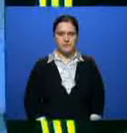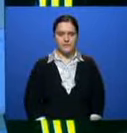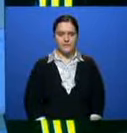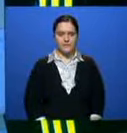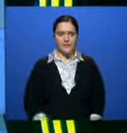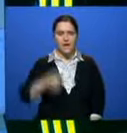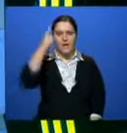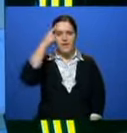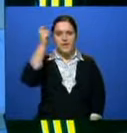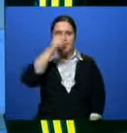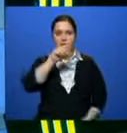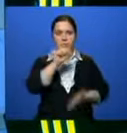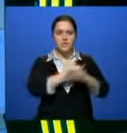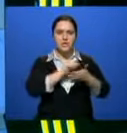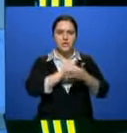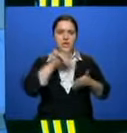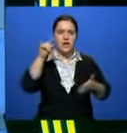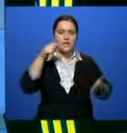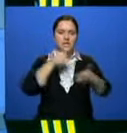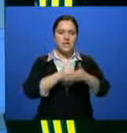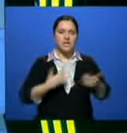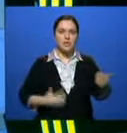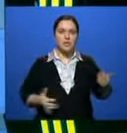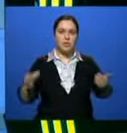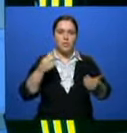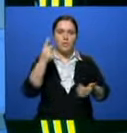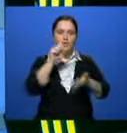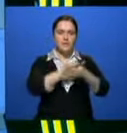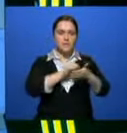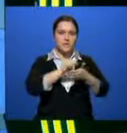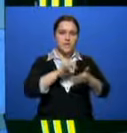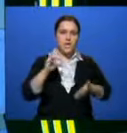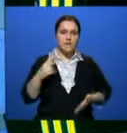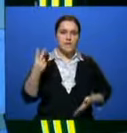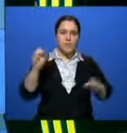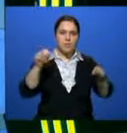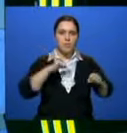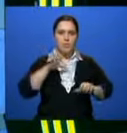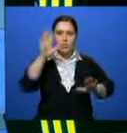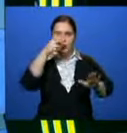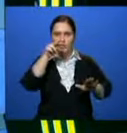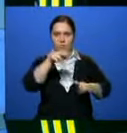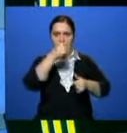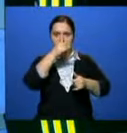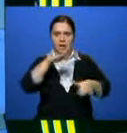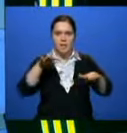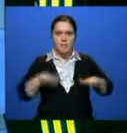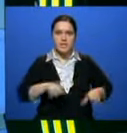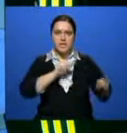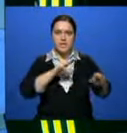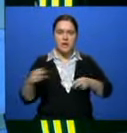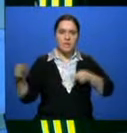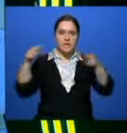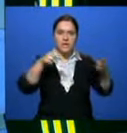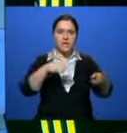Выясняются обстоятельства авиакатастрофы в Жамбылской области. Одной из причин крушения Ан-2 мог стать туман. На место трагедии сегодня прибыли представители